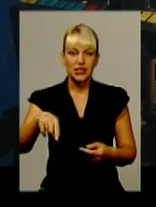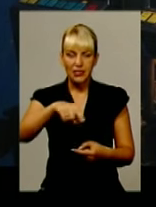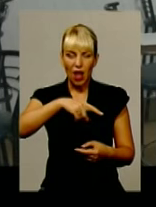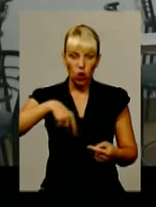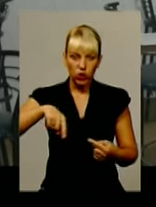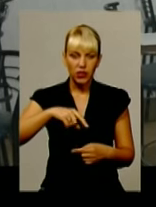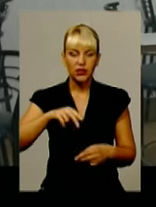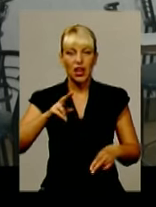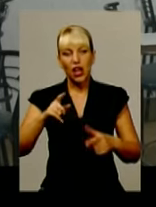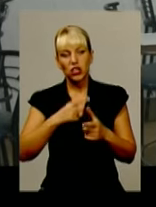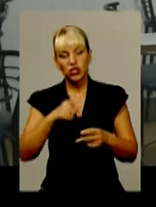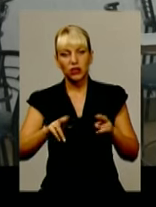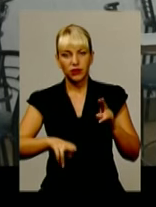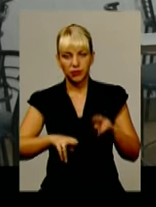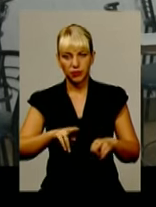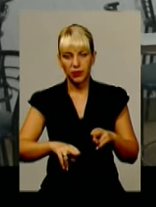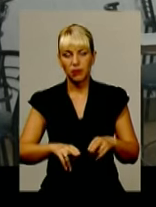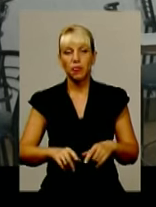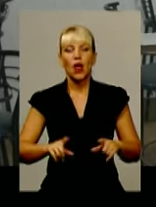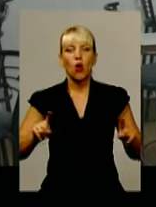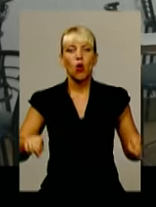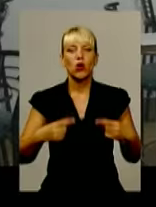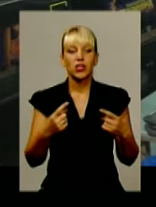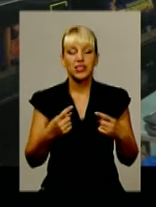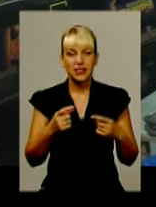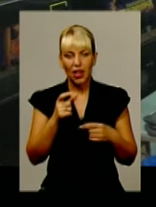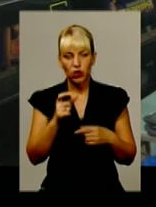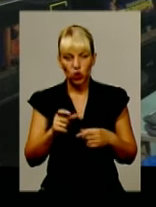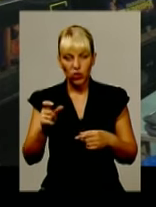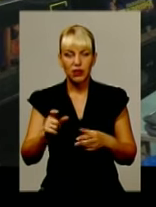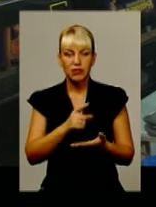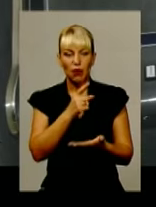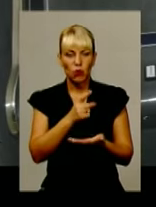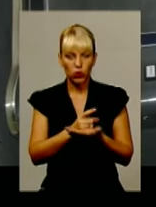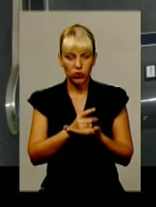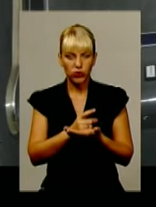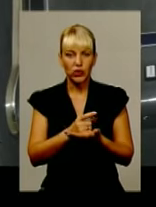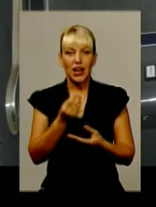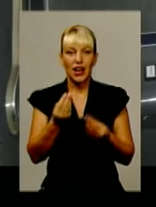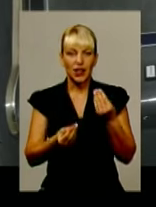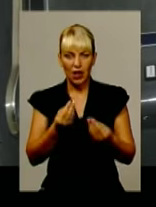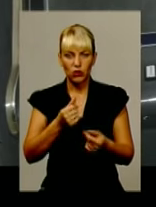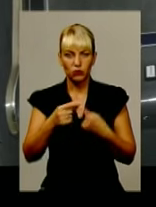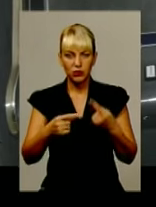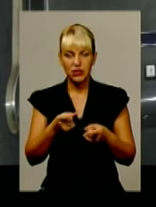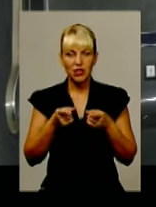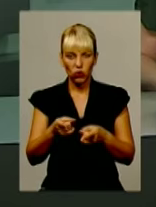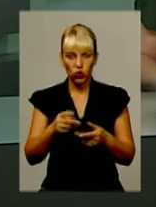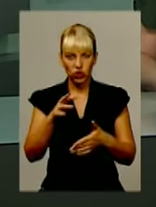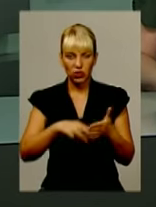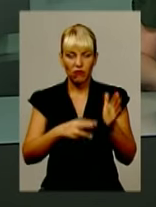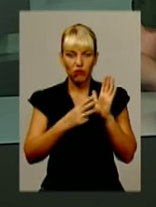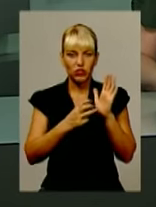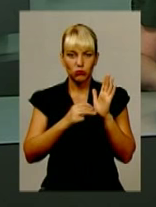столом чи одноруким бандитом. Організаторам вже забороненого в Україні грального бізнесу загрожує штраф до 800 тисяч